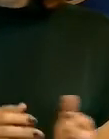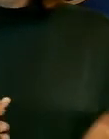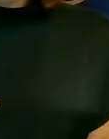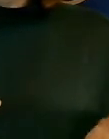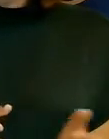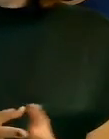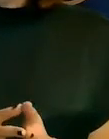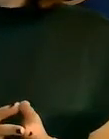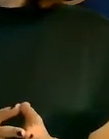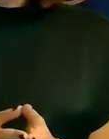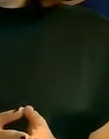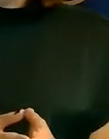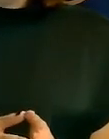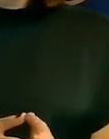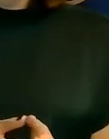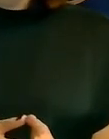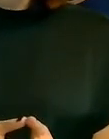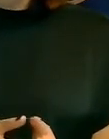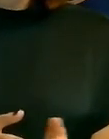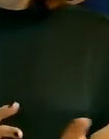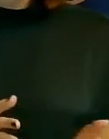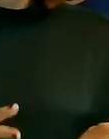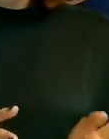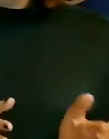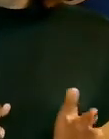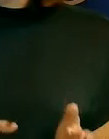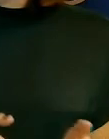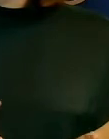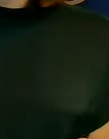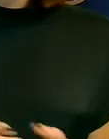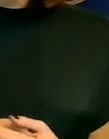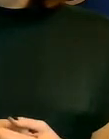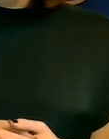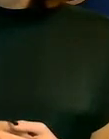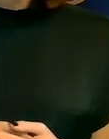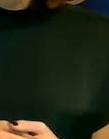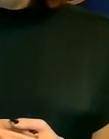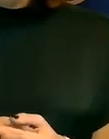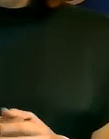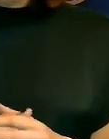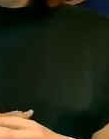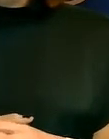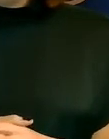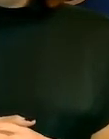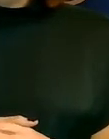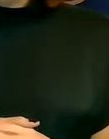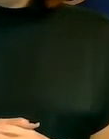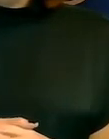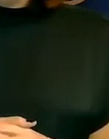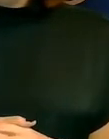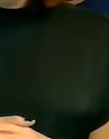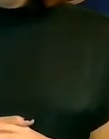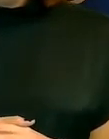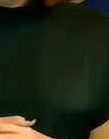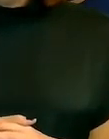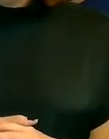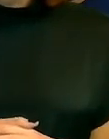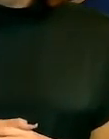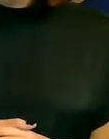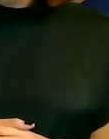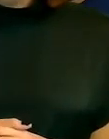Kaikki ajantasainen tieto löytyy tuolta kaupungin nettisivuilta suomeksi, ruotsiksi ja englanniksi. Turku.fi kautta korona.